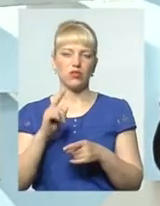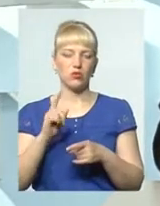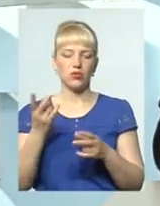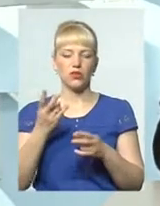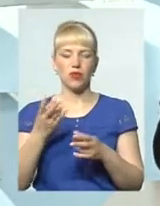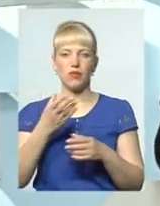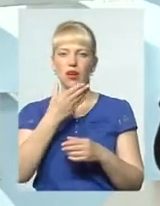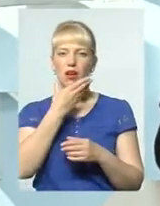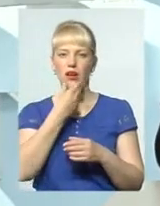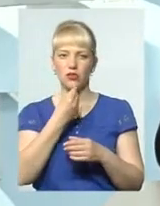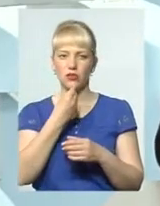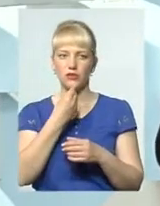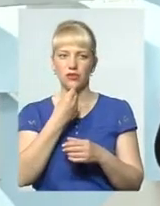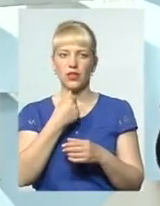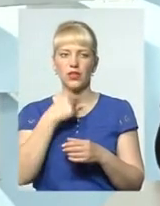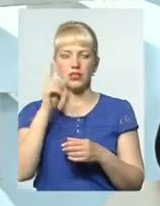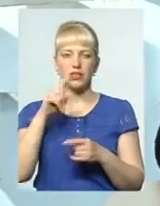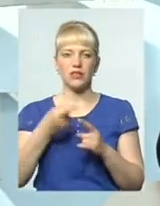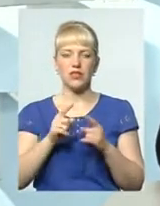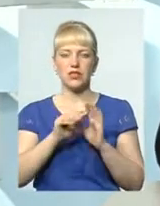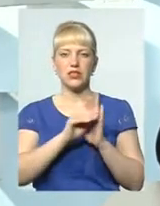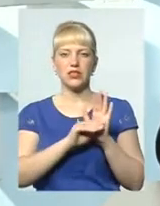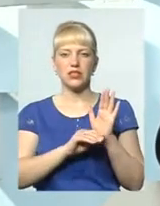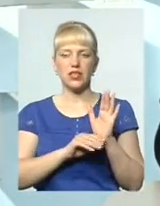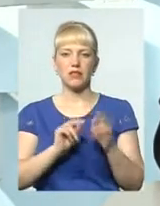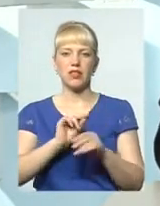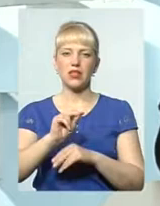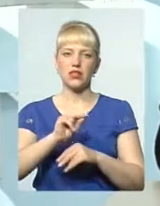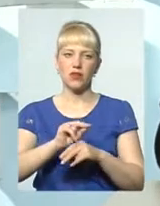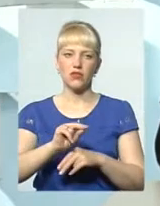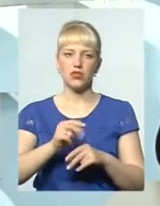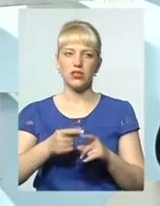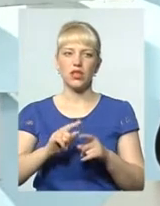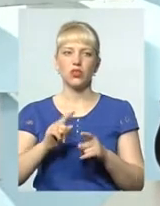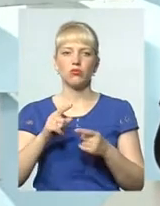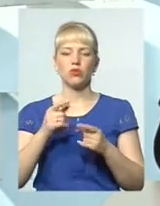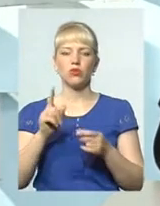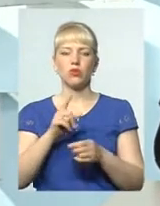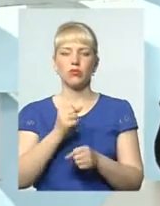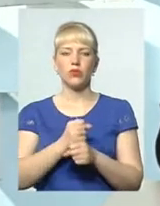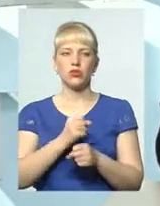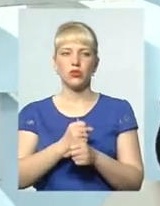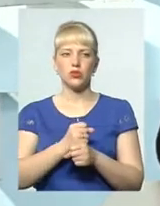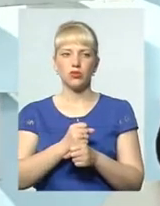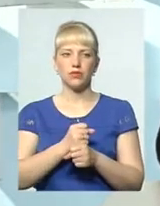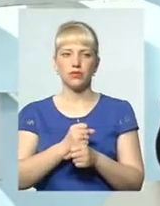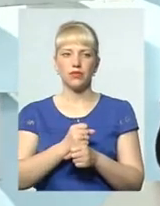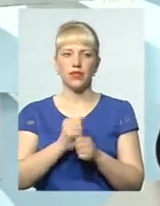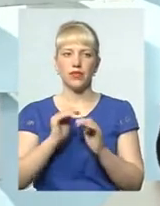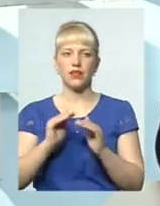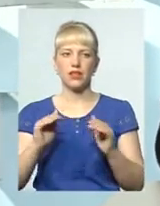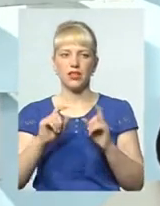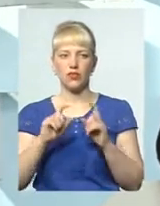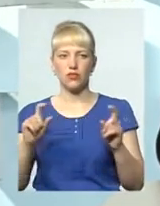дуже гарно. Я знаю, рідко ж ці системи, наставництво, все інше, тому що працює Львівська освітня фундація, дитячий фонд